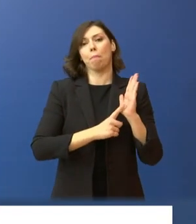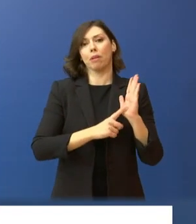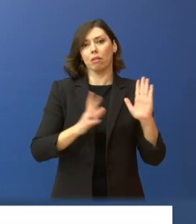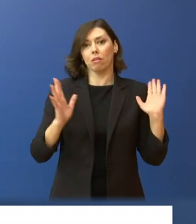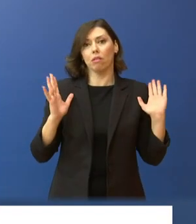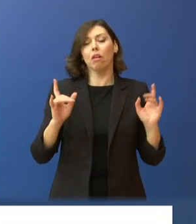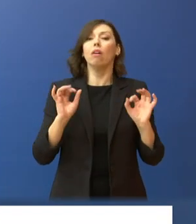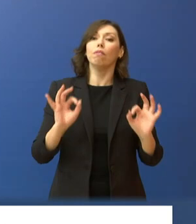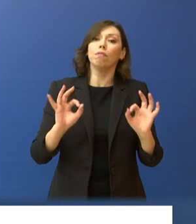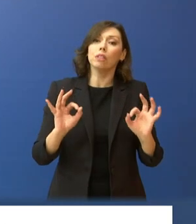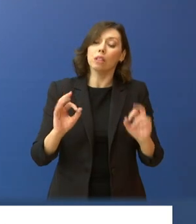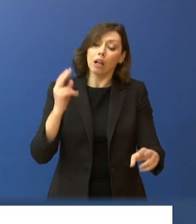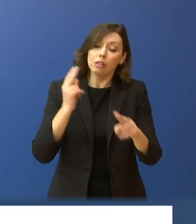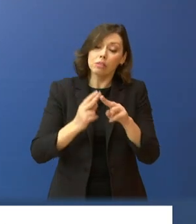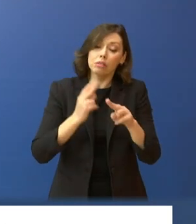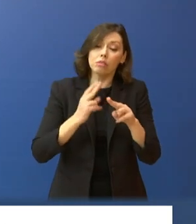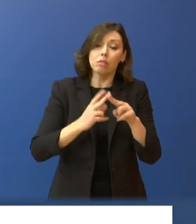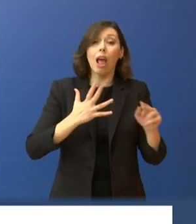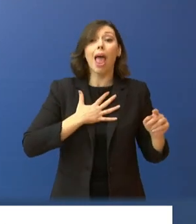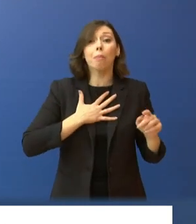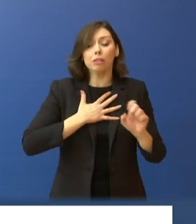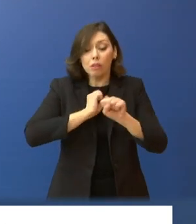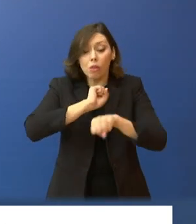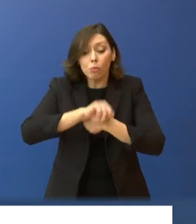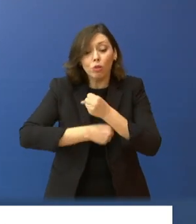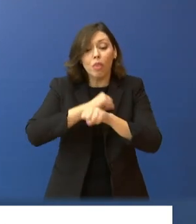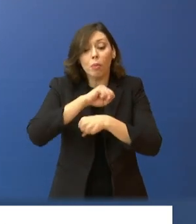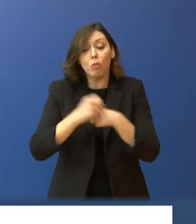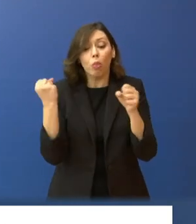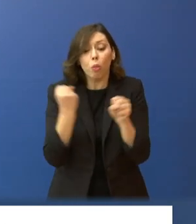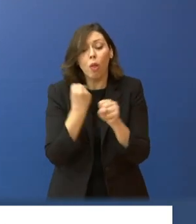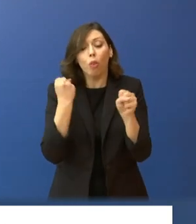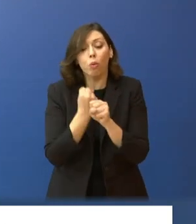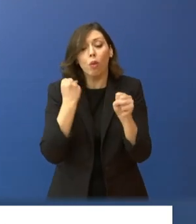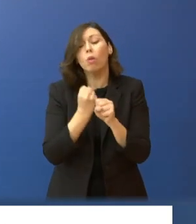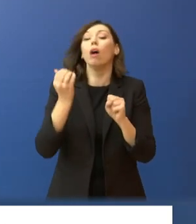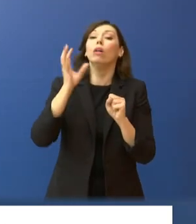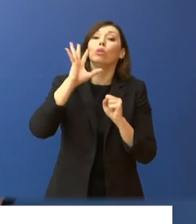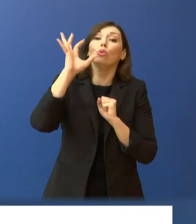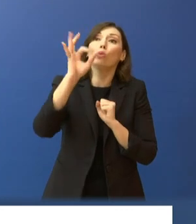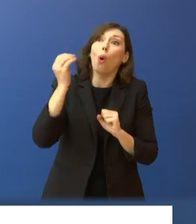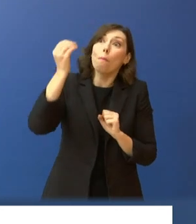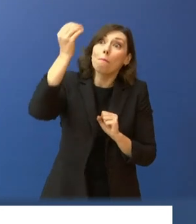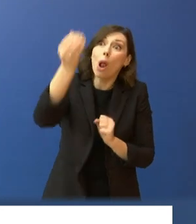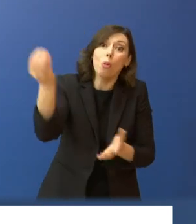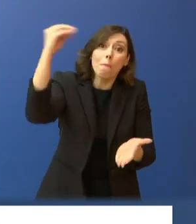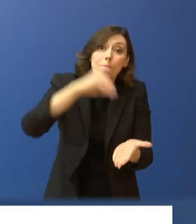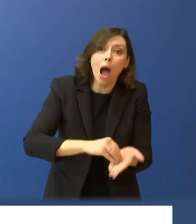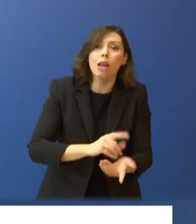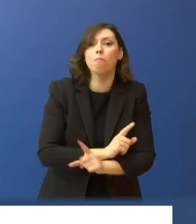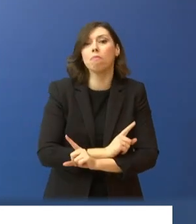έχουμε χρέος να κάνουμε τα πάντα για να μην ξαναζήσουμε τέτοιες στιγμές. Ευχαριστώ και παρακαλώ για τις ερωτήσεις σας.